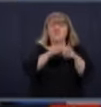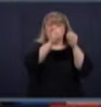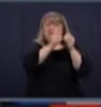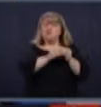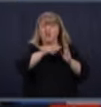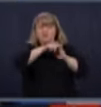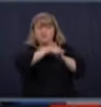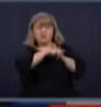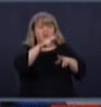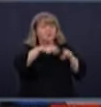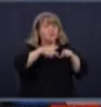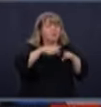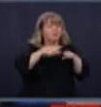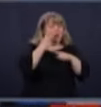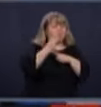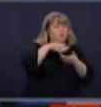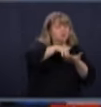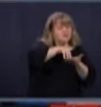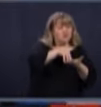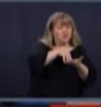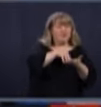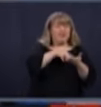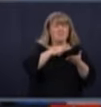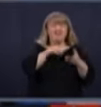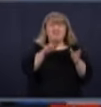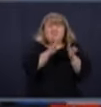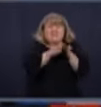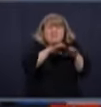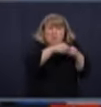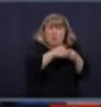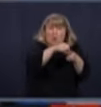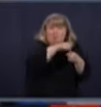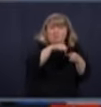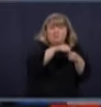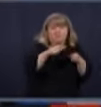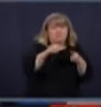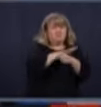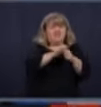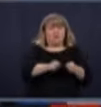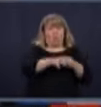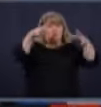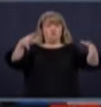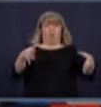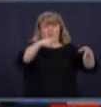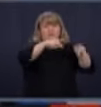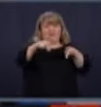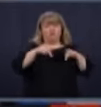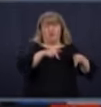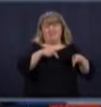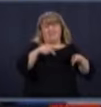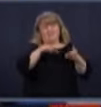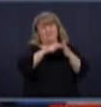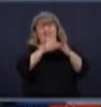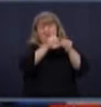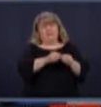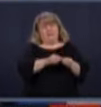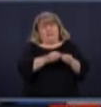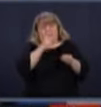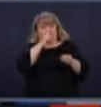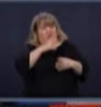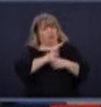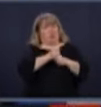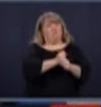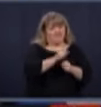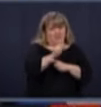séries de personnes, pas des grandes quantités. Ça fait que comme on n pas nécessairement des grandes quantités, on n'a pas les éléments. Mais dans les faits,